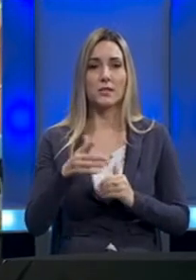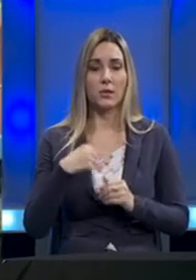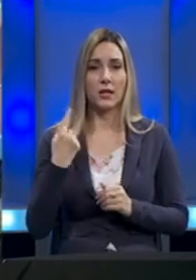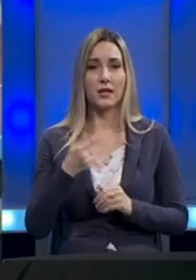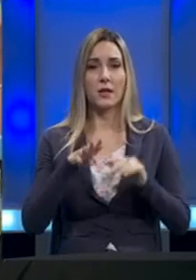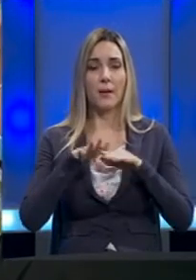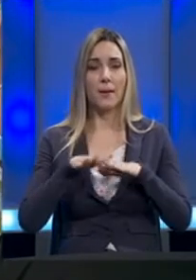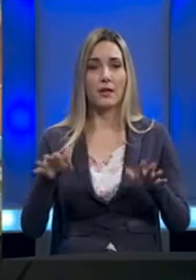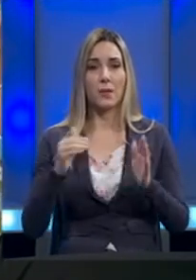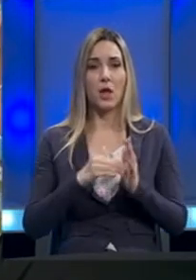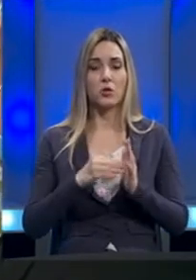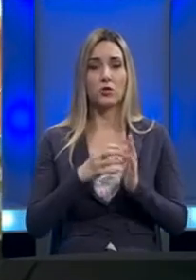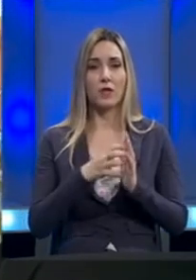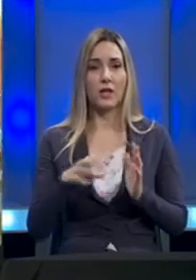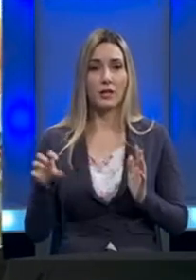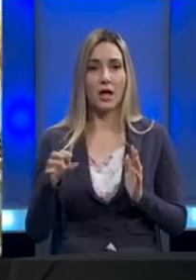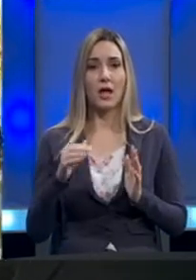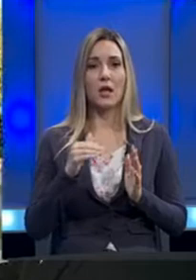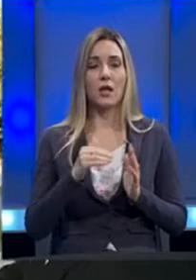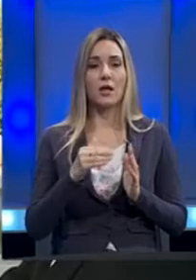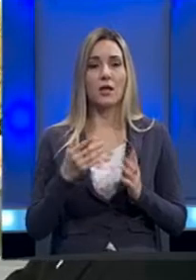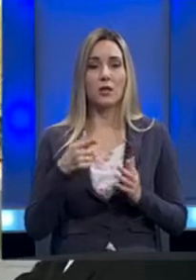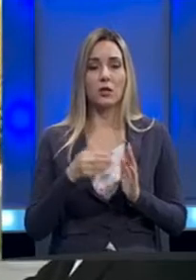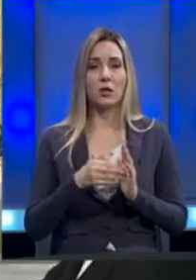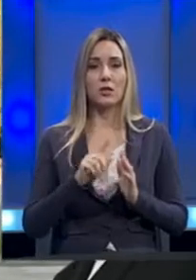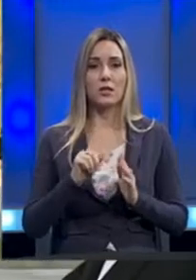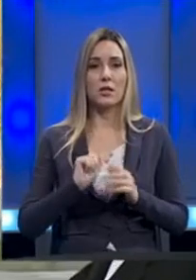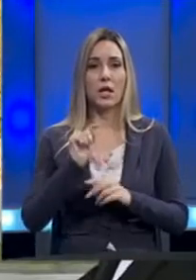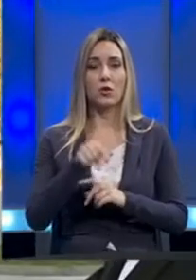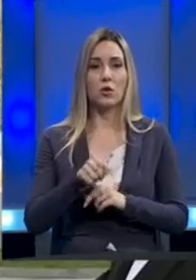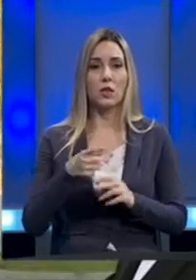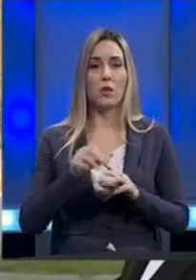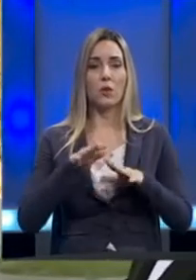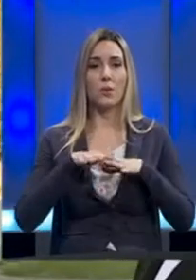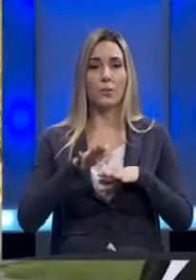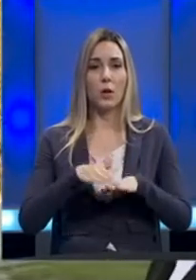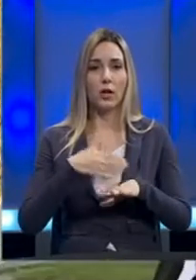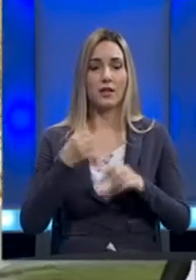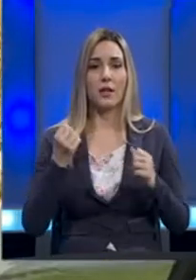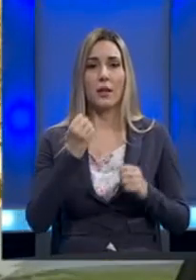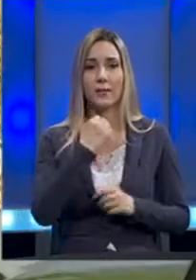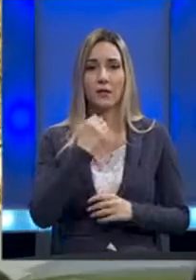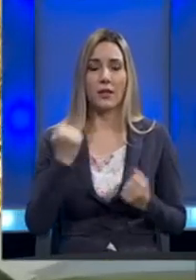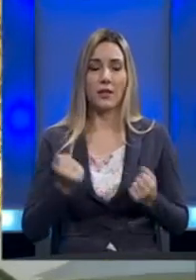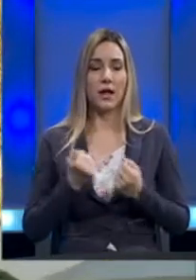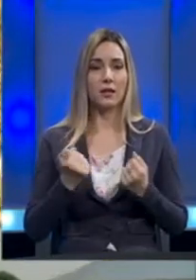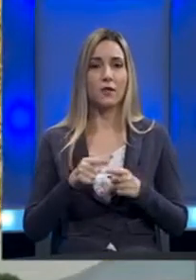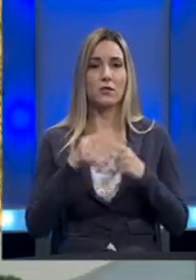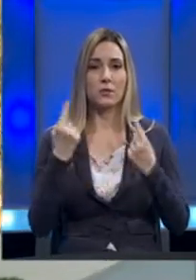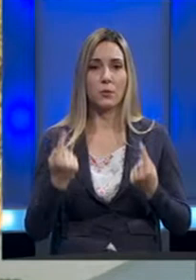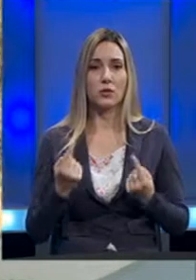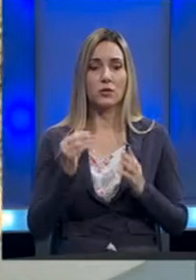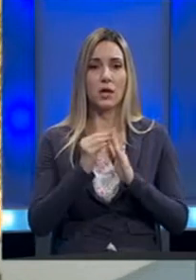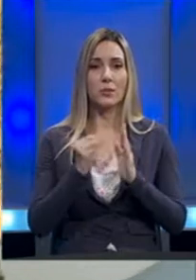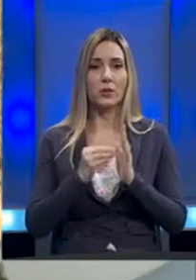jer pandemija još uvijek traje i još uvijek na neki način nije došlo do pokretanja privrednih aktivnosti. Postoji naravno neki